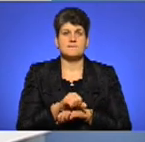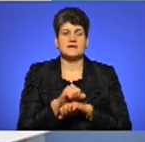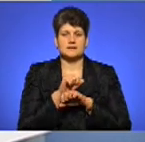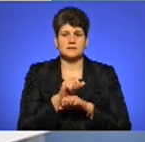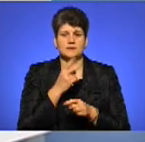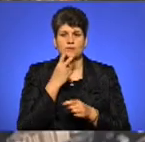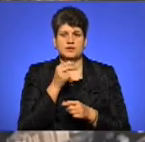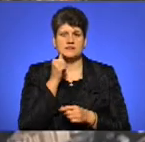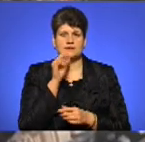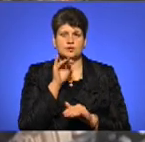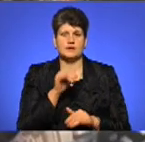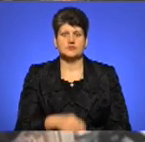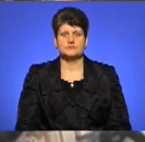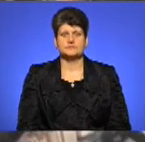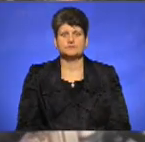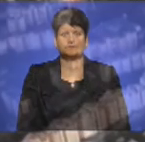завтра. До побачення.